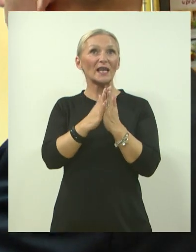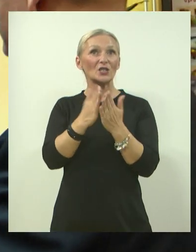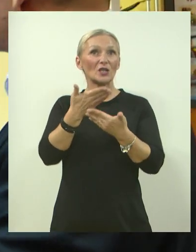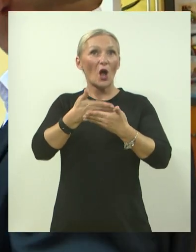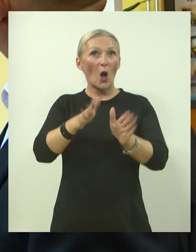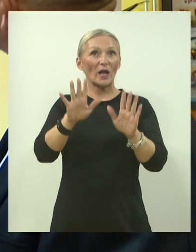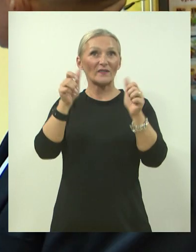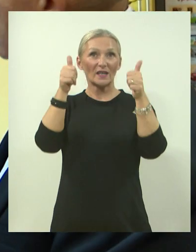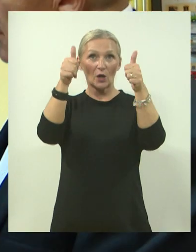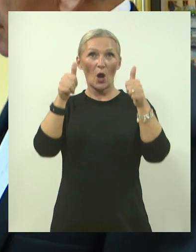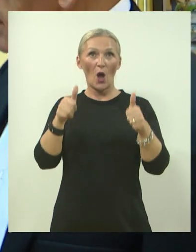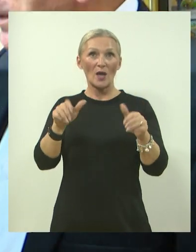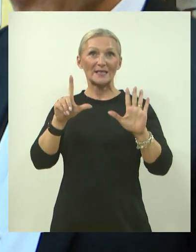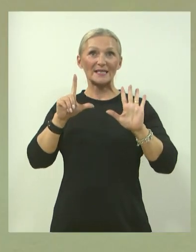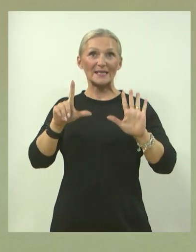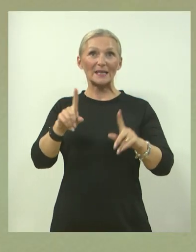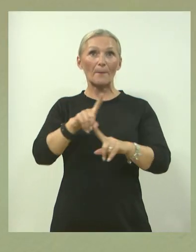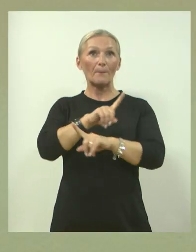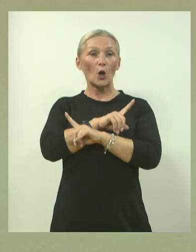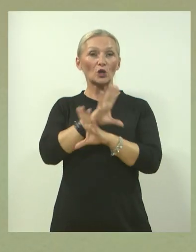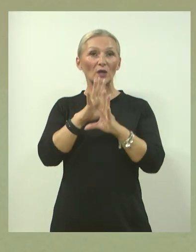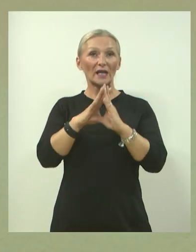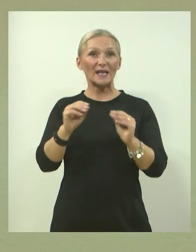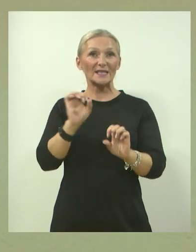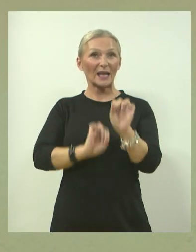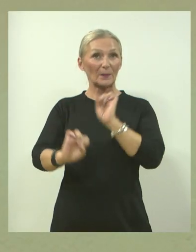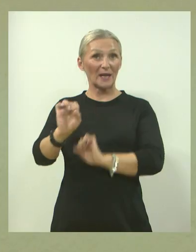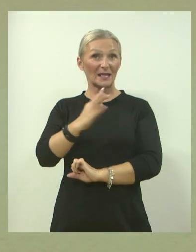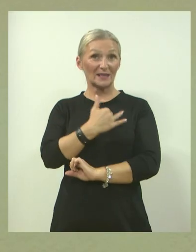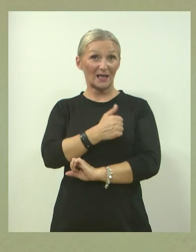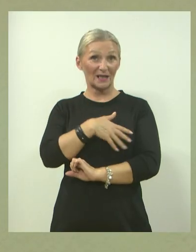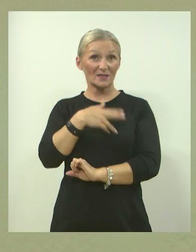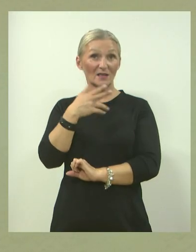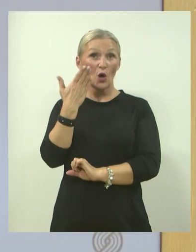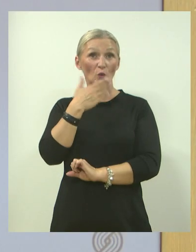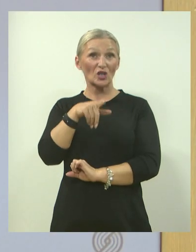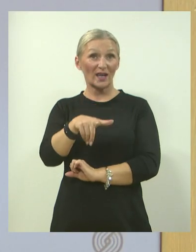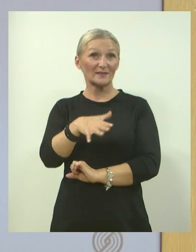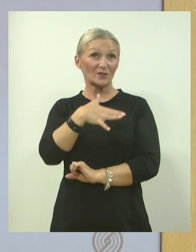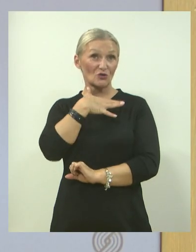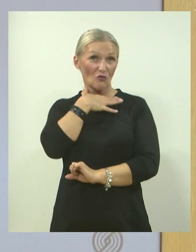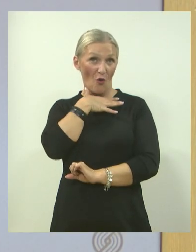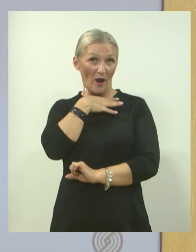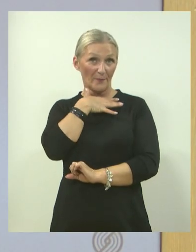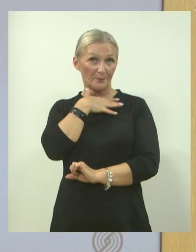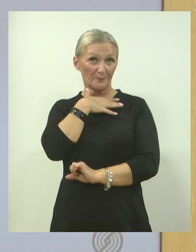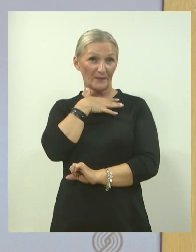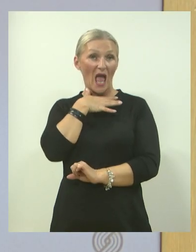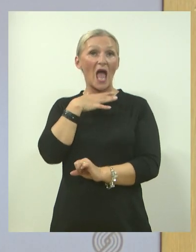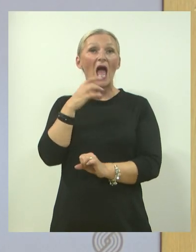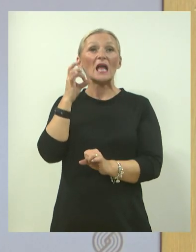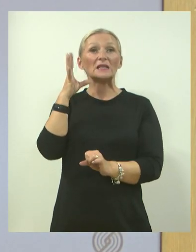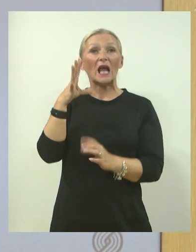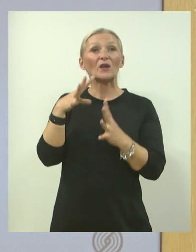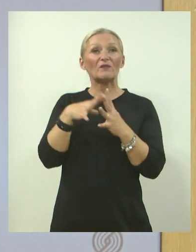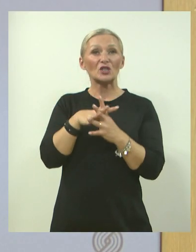otkriveno spomen obilježja za sedmero poginulih i nestali hrvatskih branitelja učenika te škole. Povodom dana Varaždinske županije